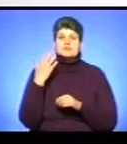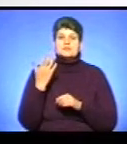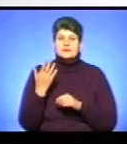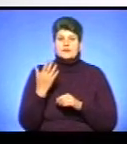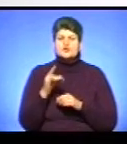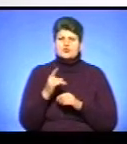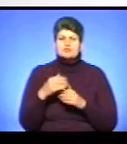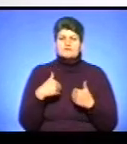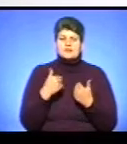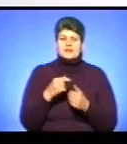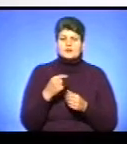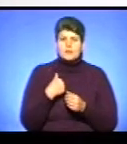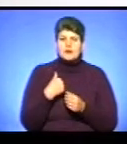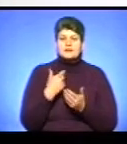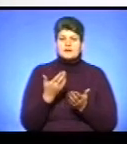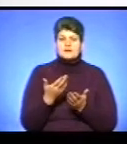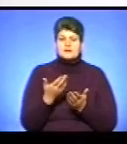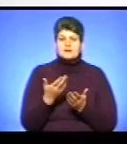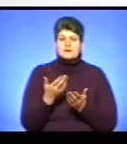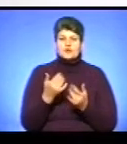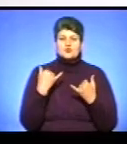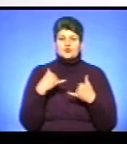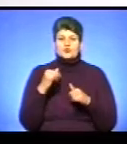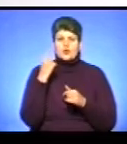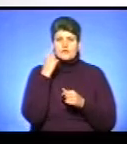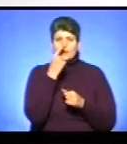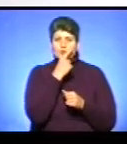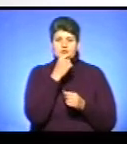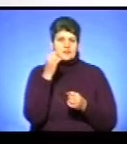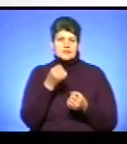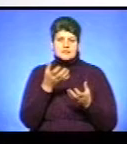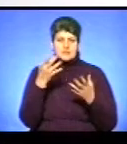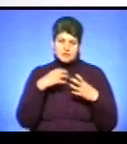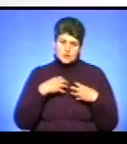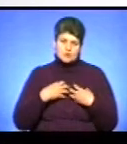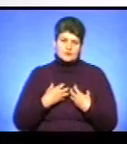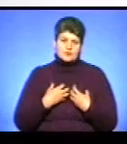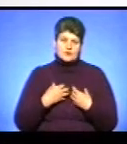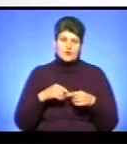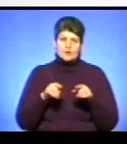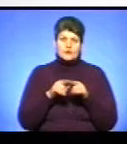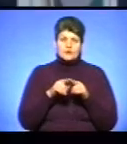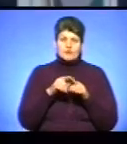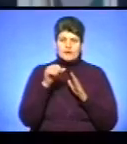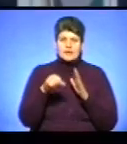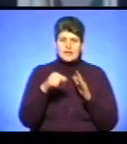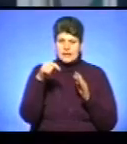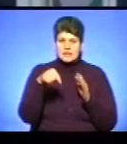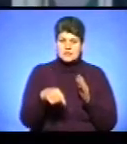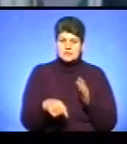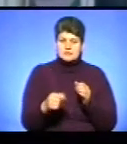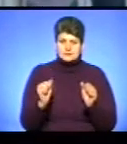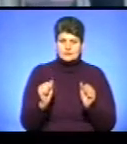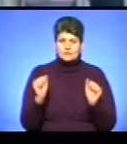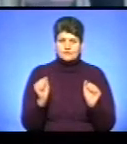Чому звертаєш ти до мене чудові очі ті ясні? Сумні, не мокрани ці носу денне. Я займаюся